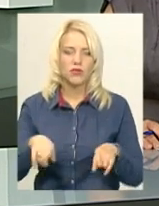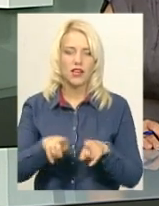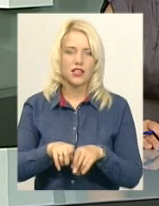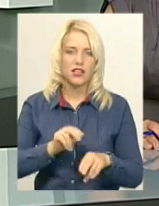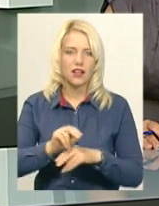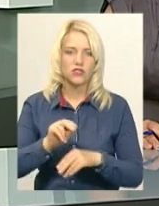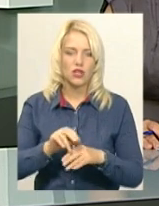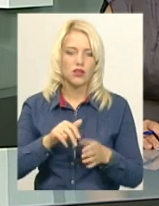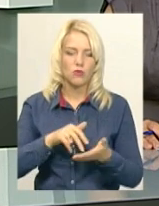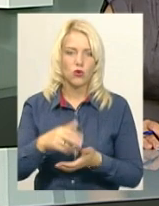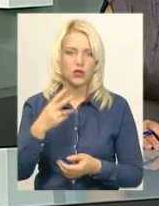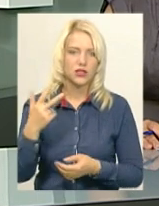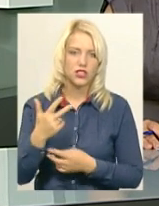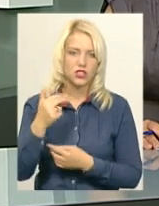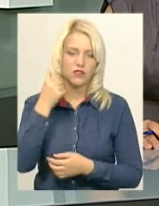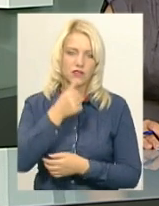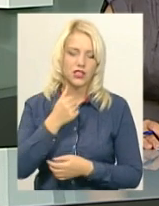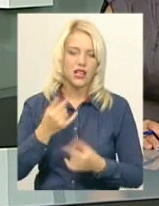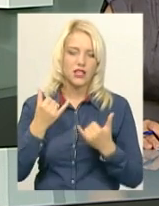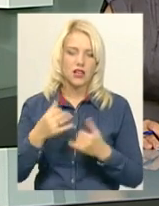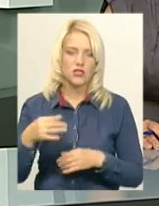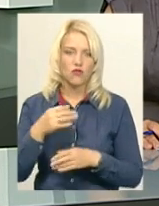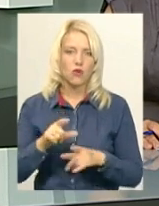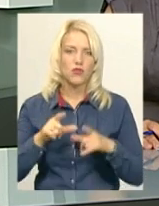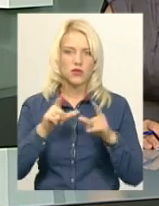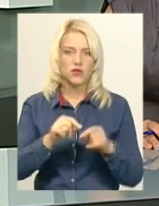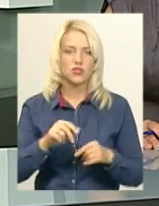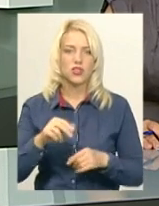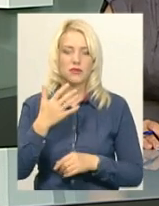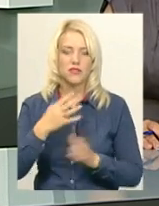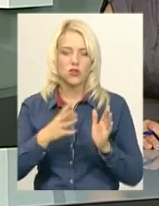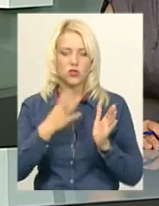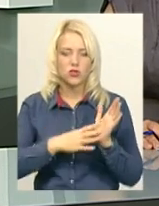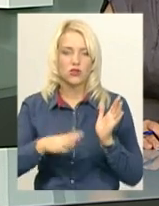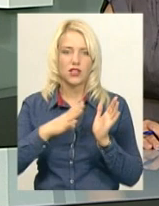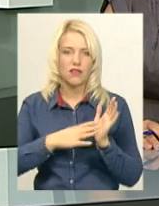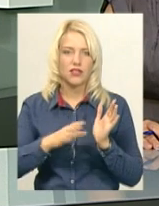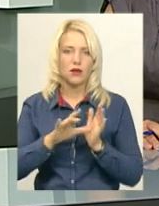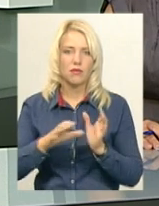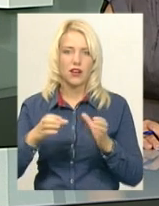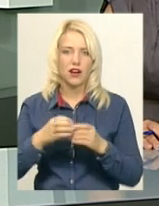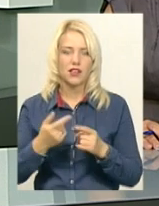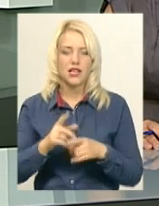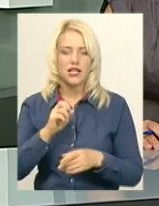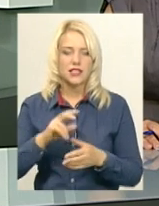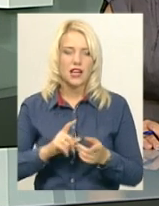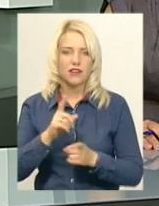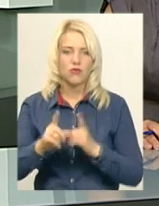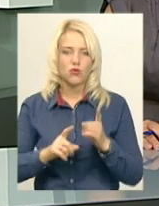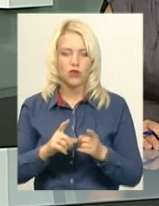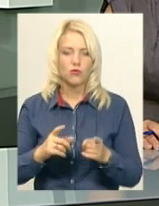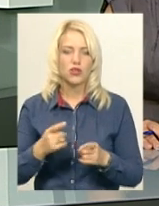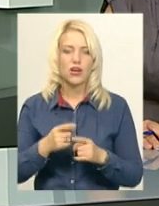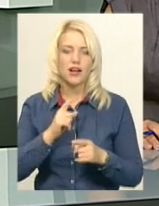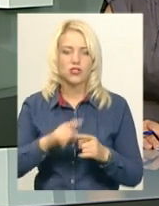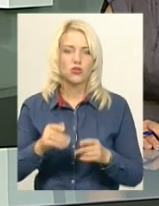проходять тричі на рік. Наразі в області до пацієнтів виїжджають 99 бригад. За концепцією реформи екстреної допомоги, яка має